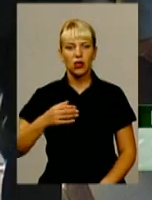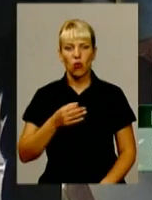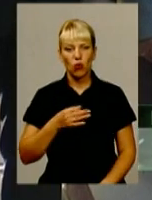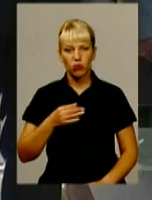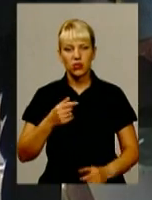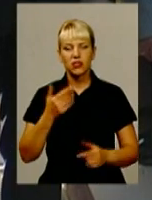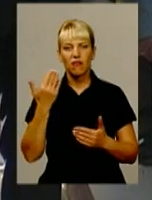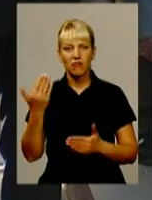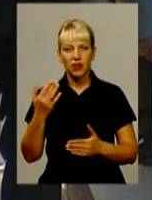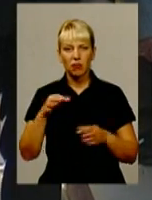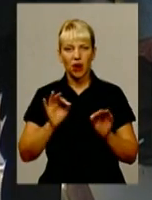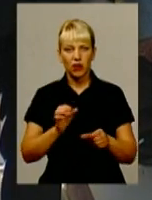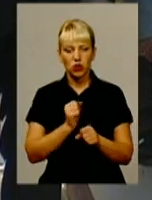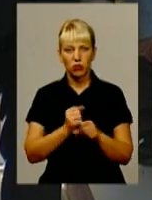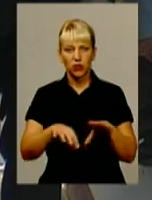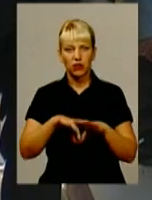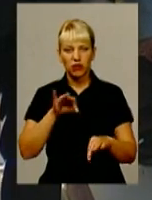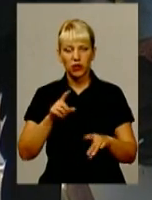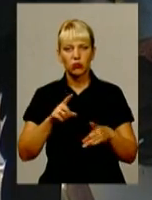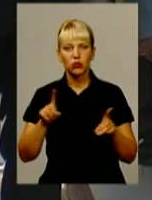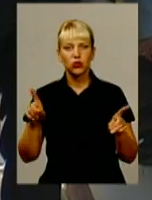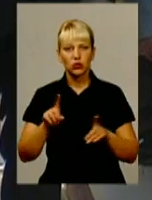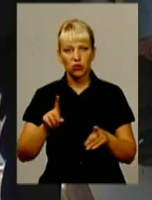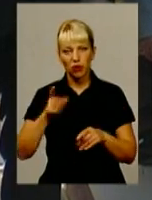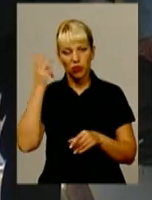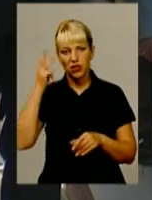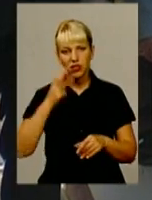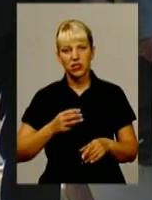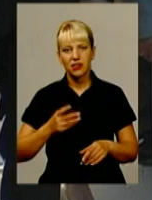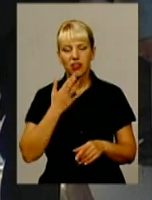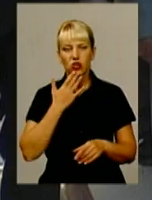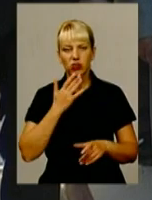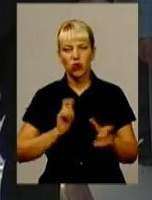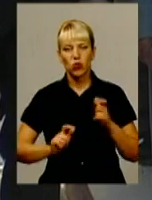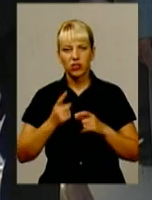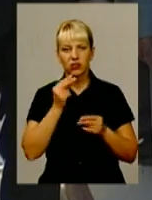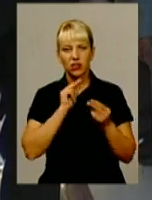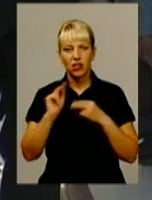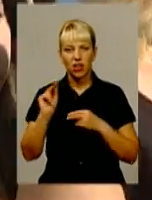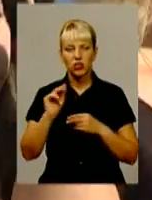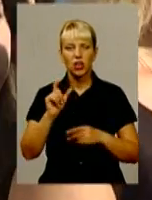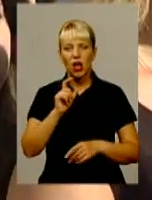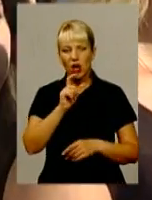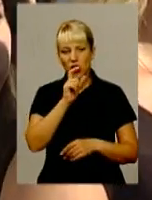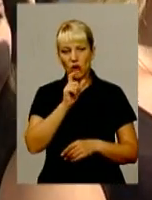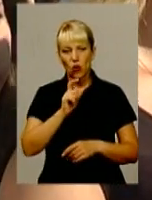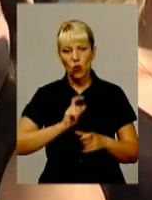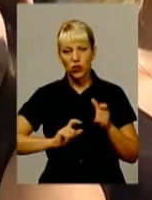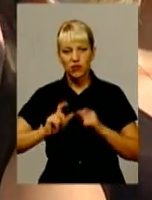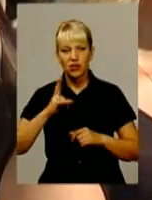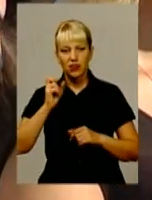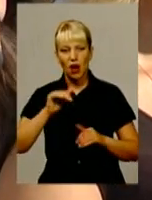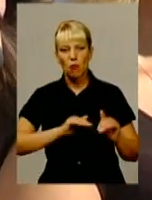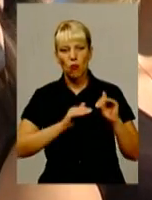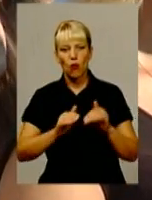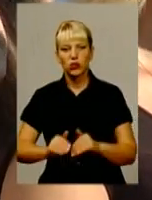сказати, що ви зробили правильний вибір, адже Хмельницький національний університет – це один з кращих університетів на Поділлі і в Україні.